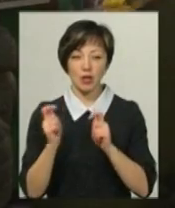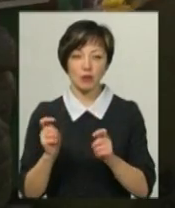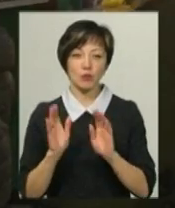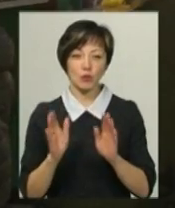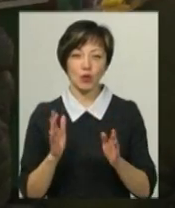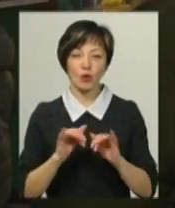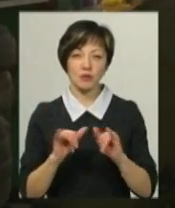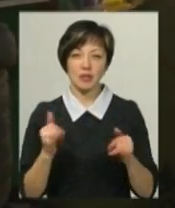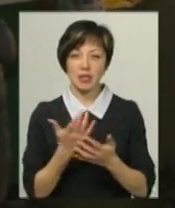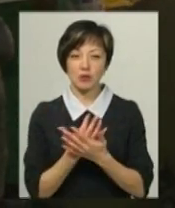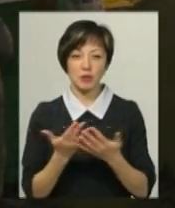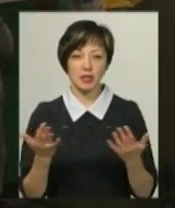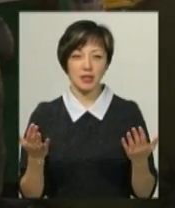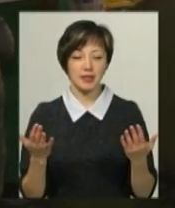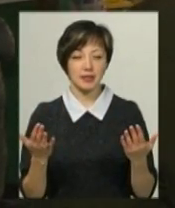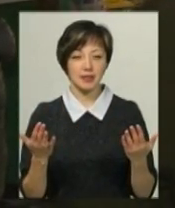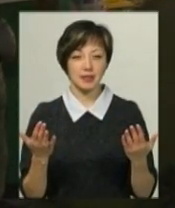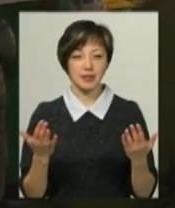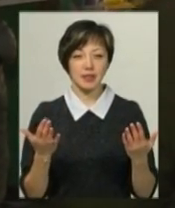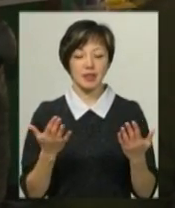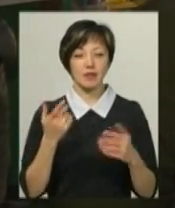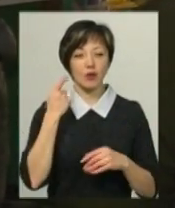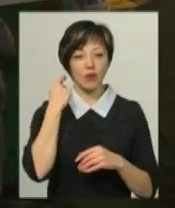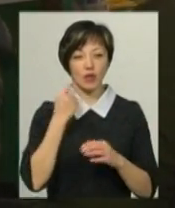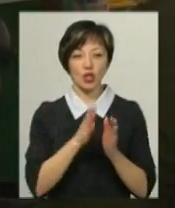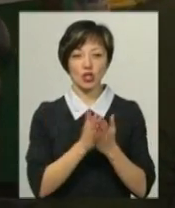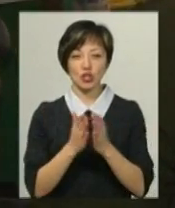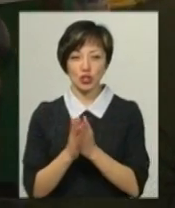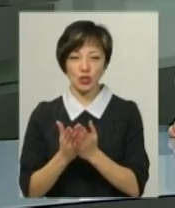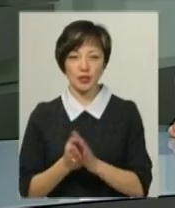будуть їх розвиватися. Це різноманітні різновікові книжечки».